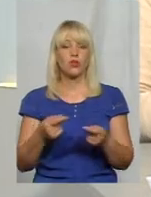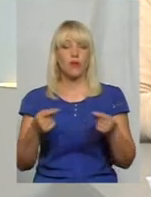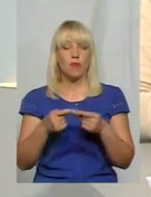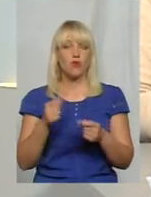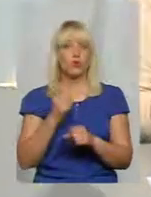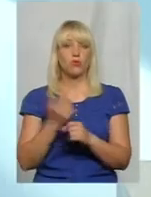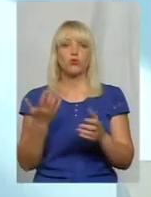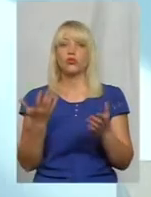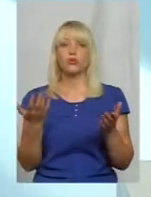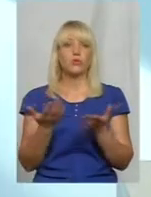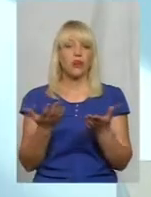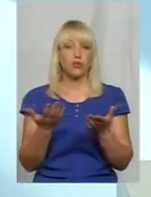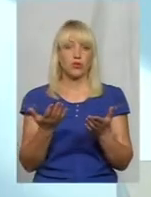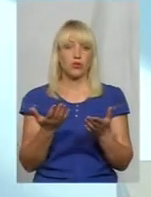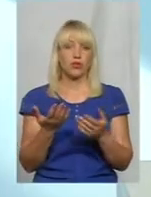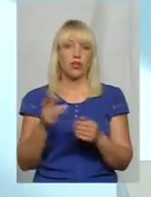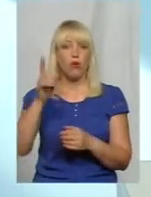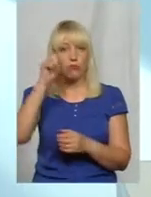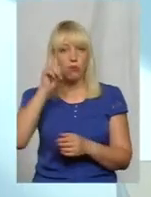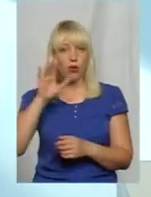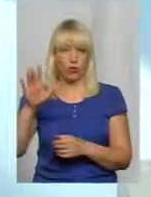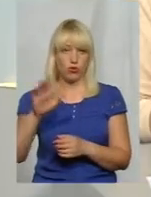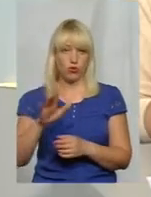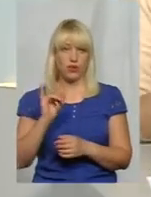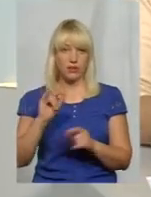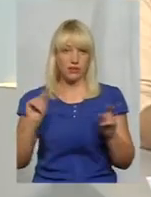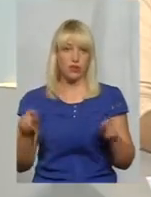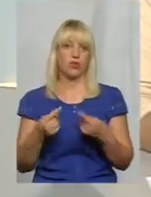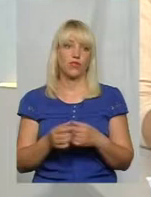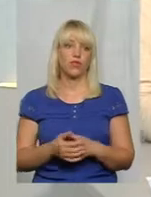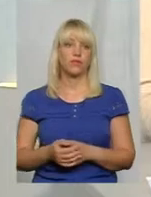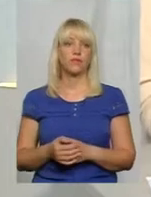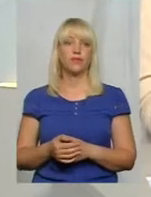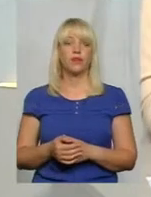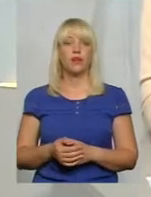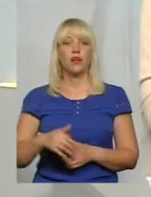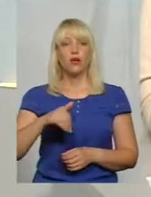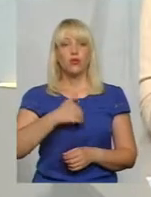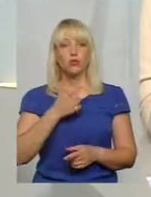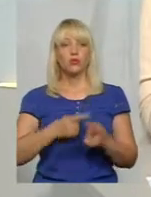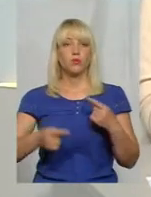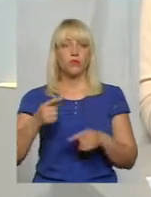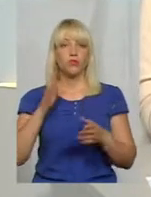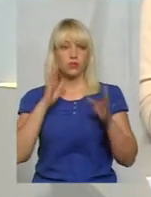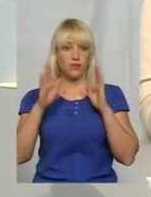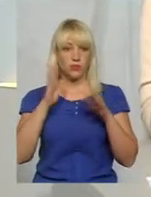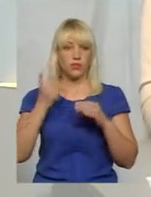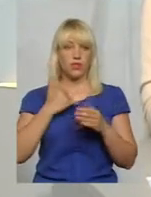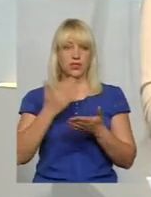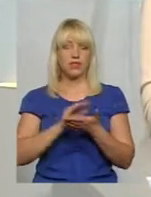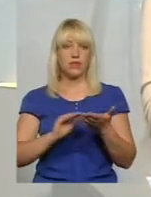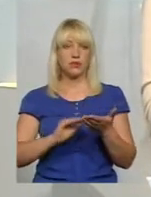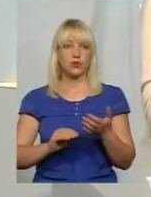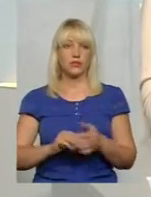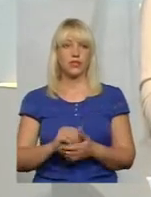якимось чином, як мінімум, популяризувати, якщо не відновити. Так? Так. Я хочу повернутися до Фейсбуку. В нас тут є дописувачі.